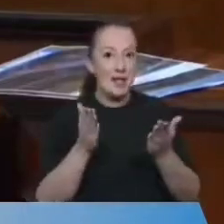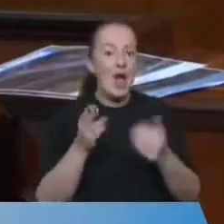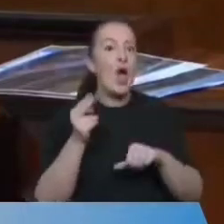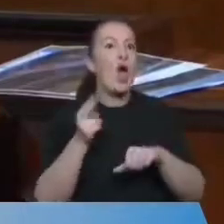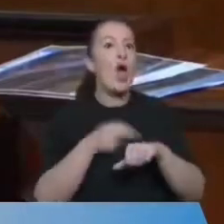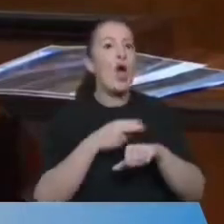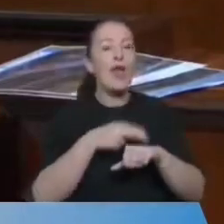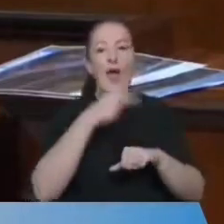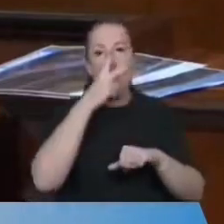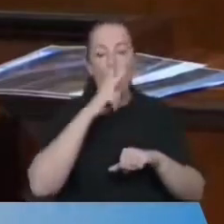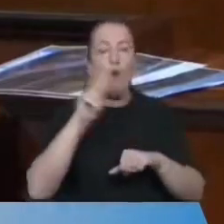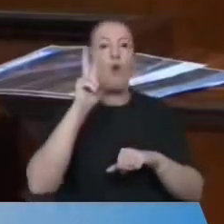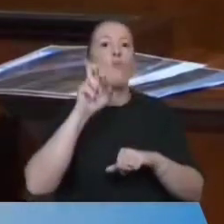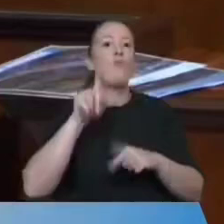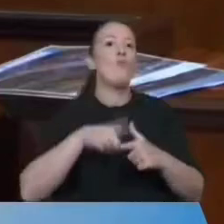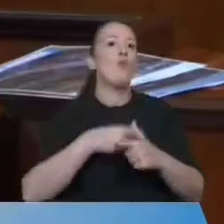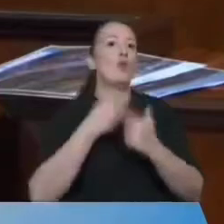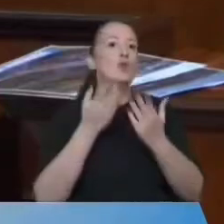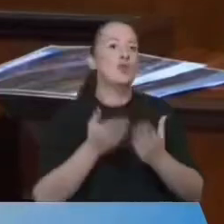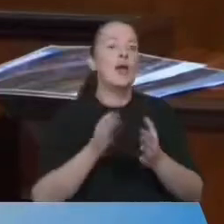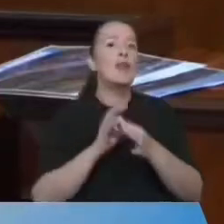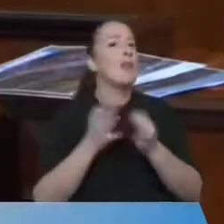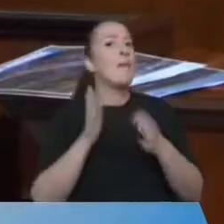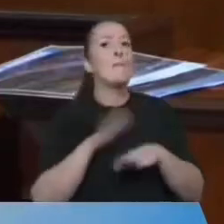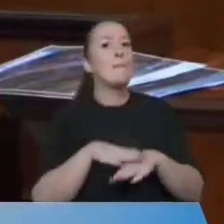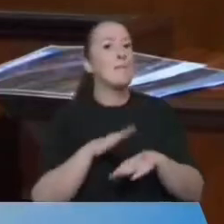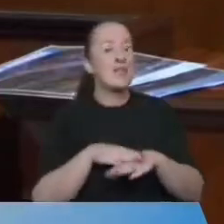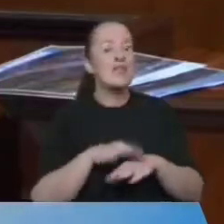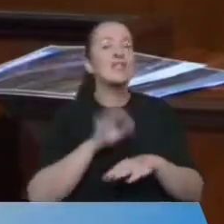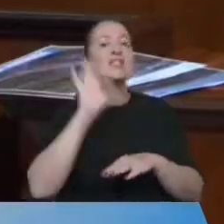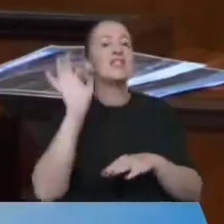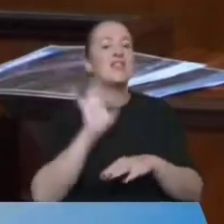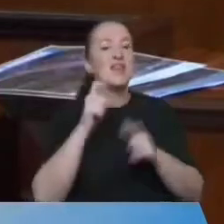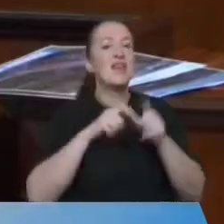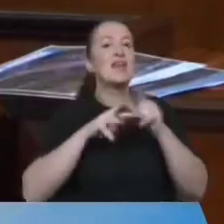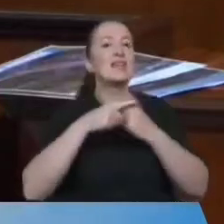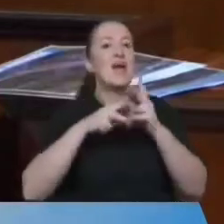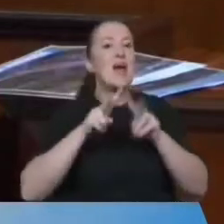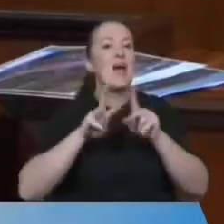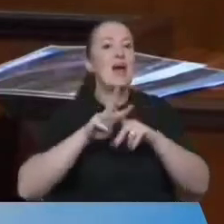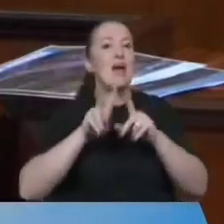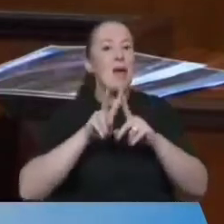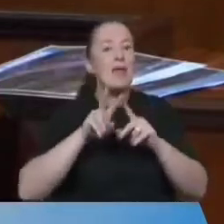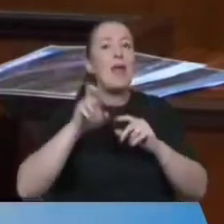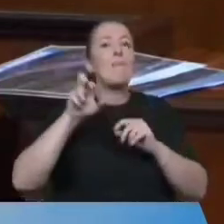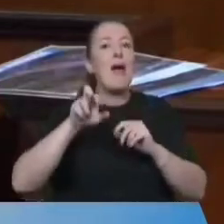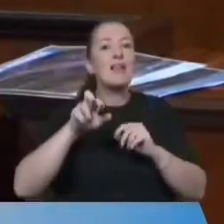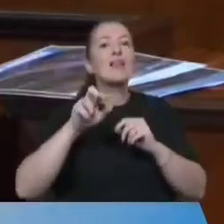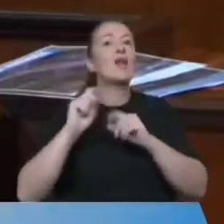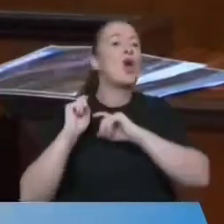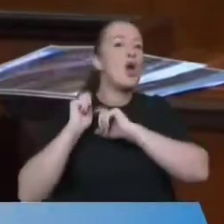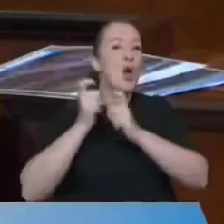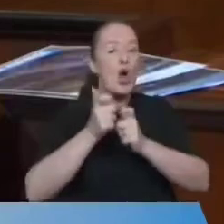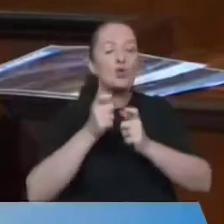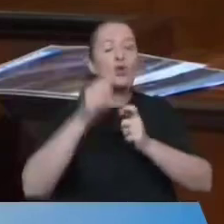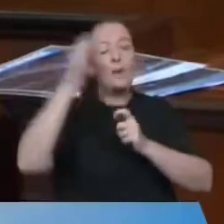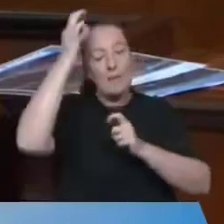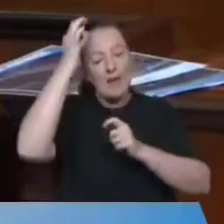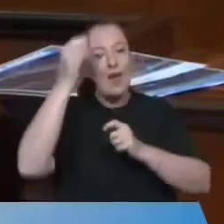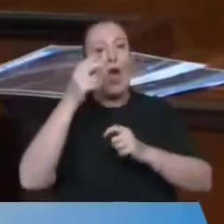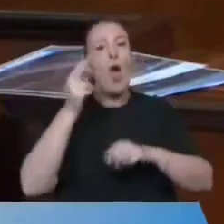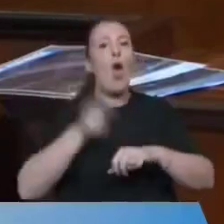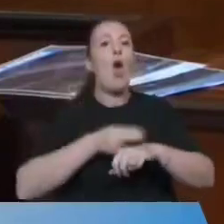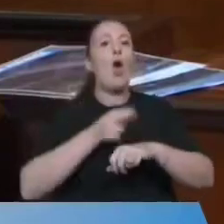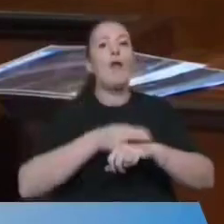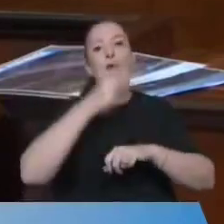örnek köy projeleri. Ne yaptılar? Silivri'nin Seymen'ini, Pendik'in Göç Beylisini, Örnek Köy'ü